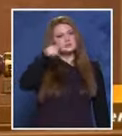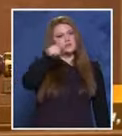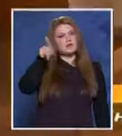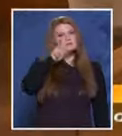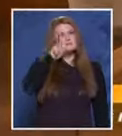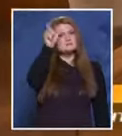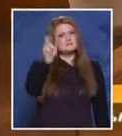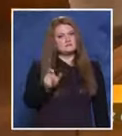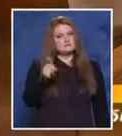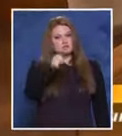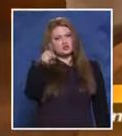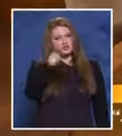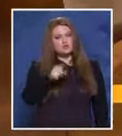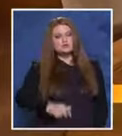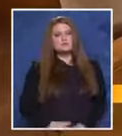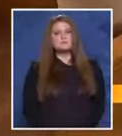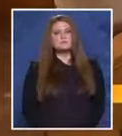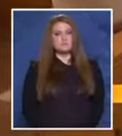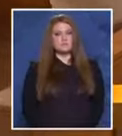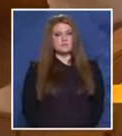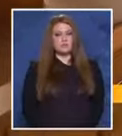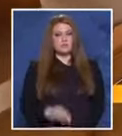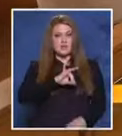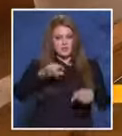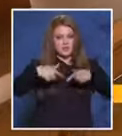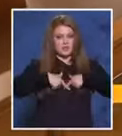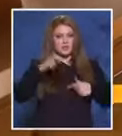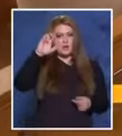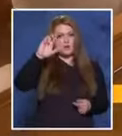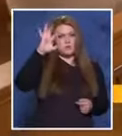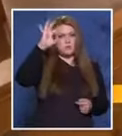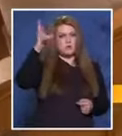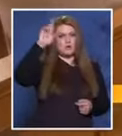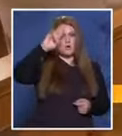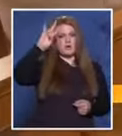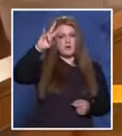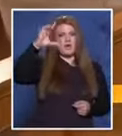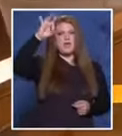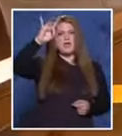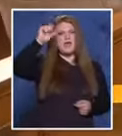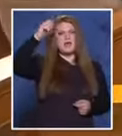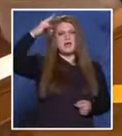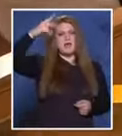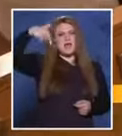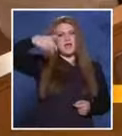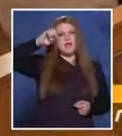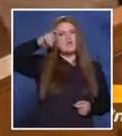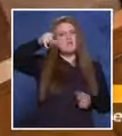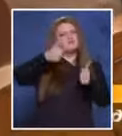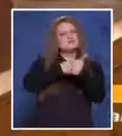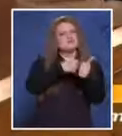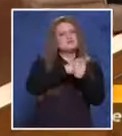Йорданов, нали така? Добре, Цанка Маринова и адвокат Боян Рангелов. Сега, вашите